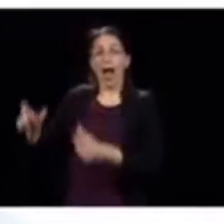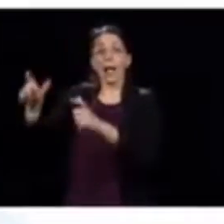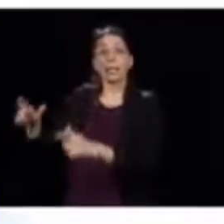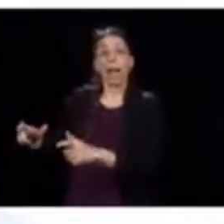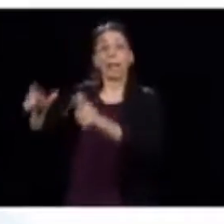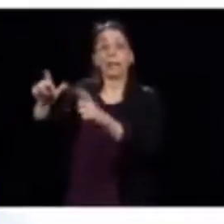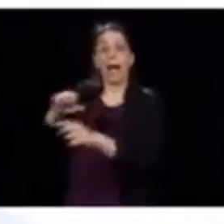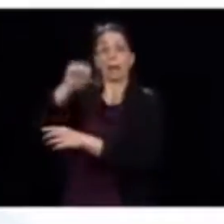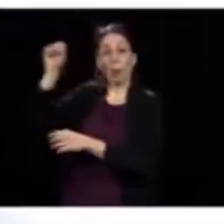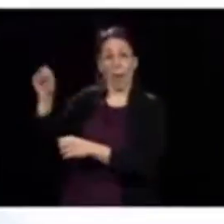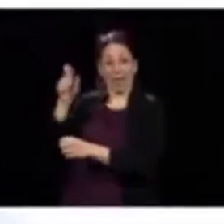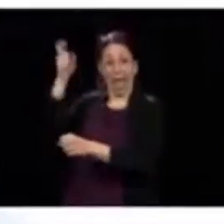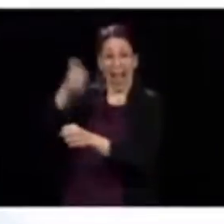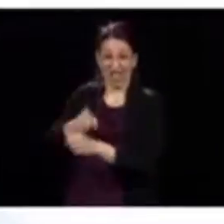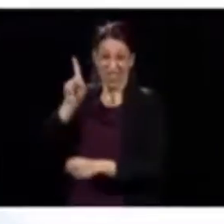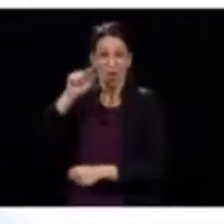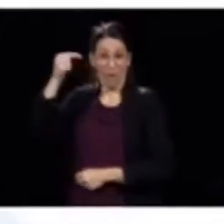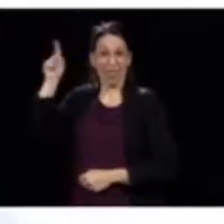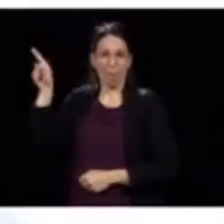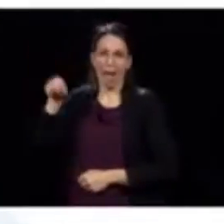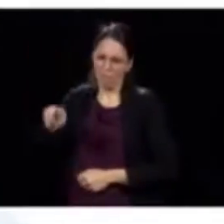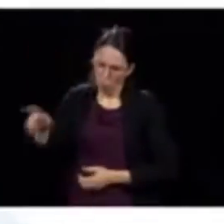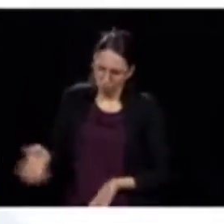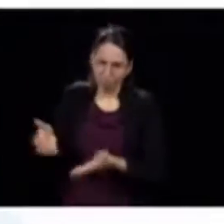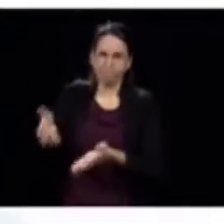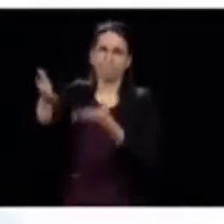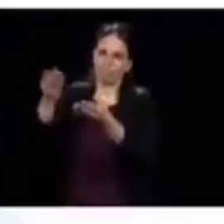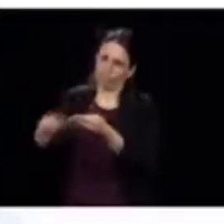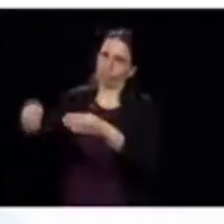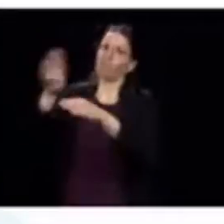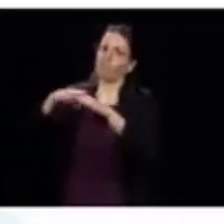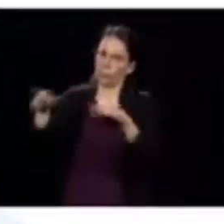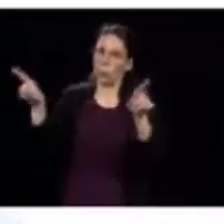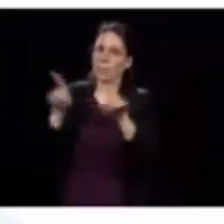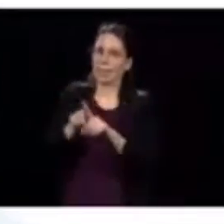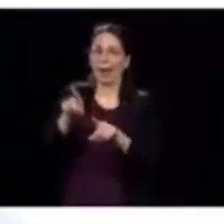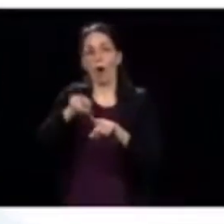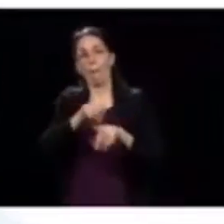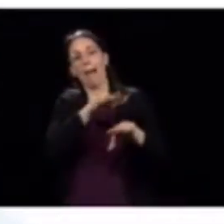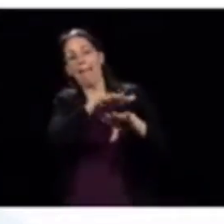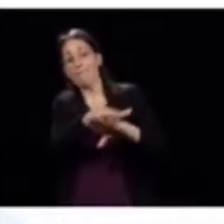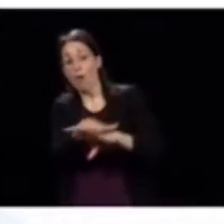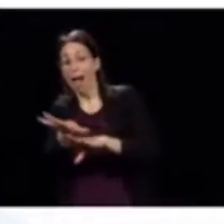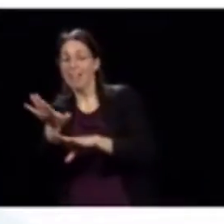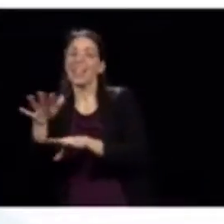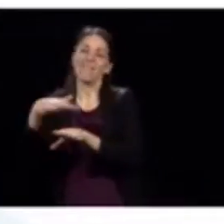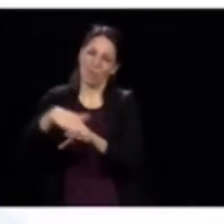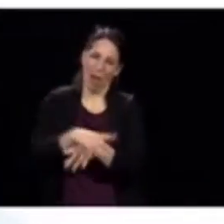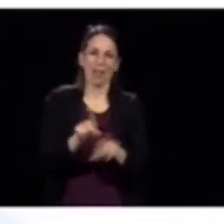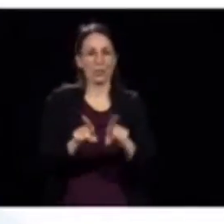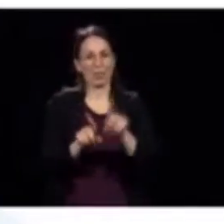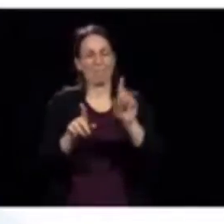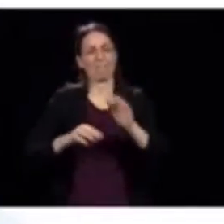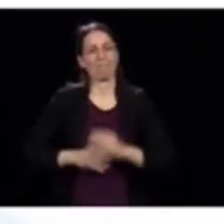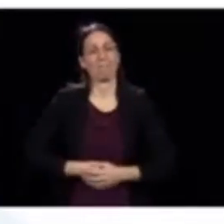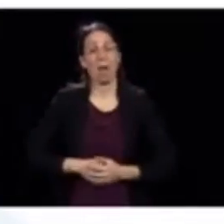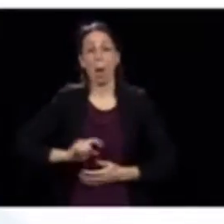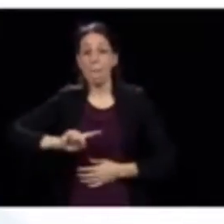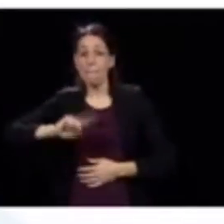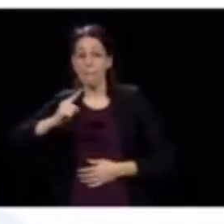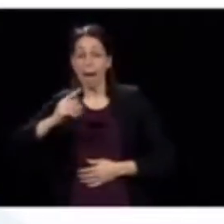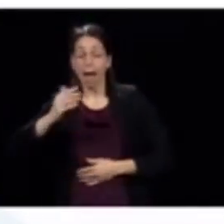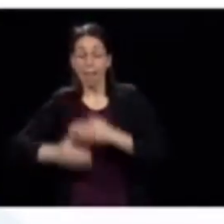Donc, ça, on voit très bien l'effet domino. Mais la première étape, c'est de régler les